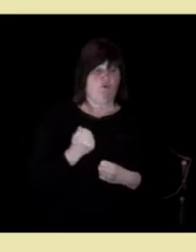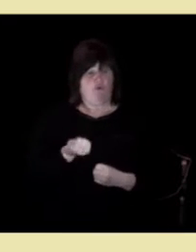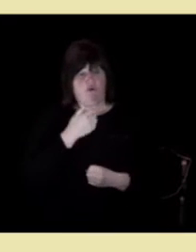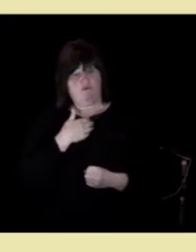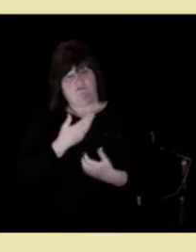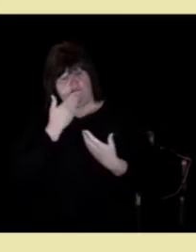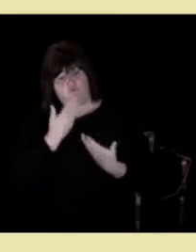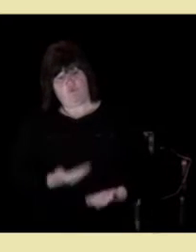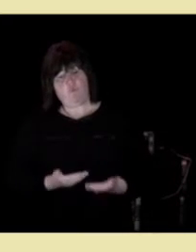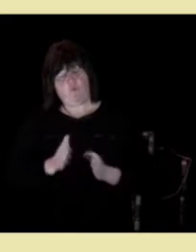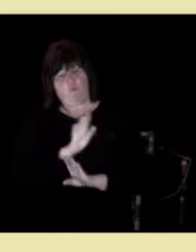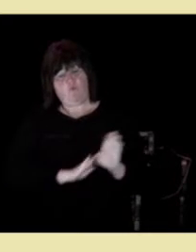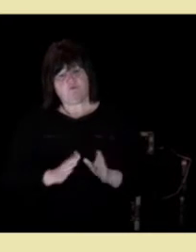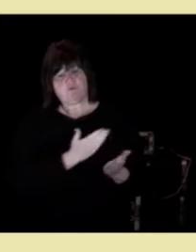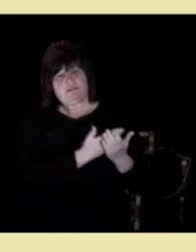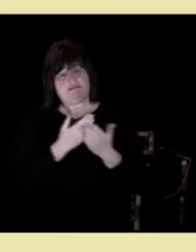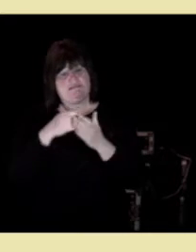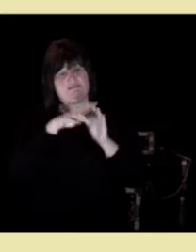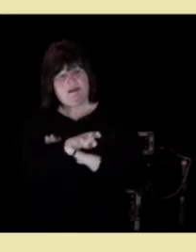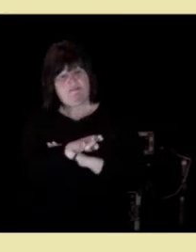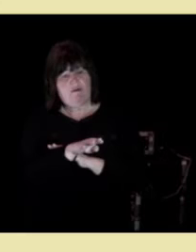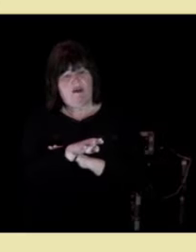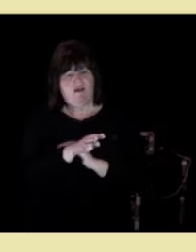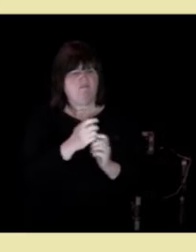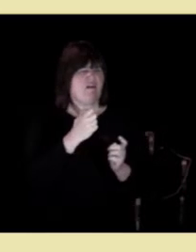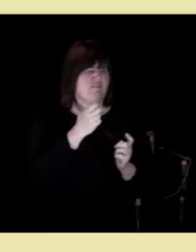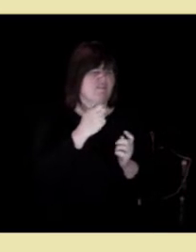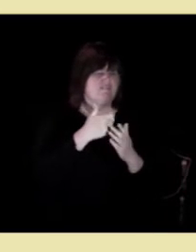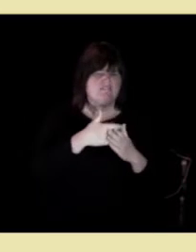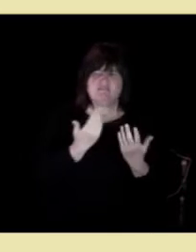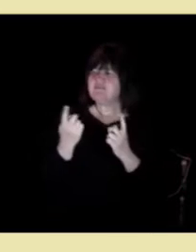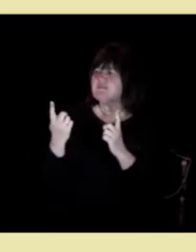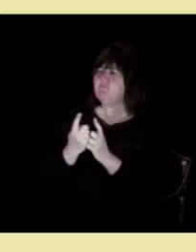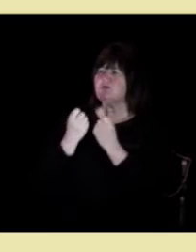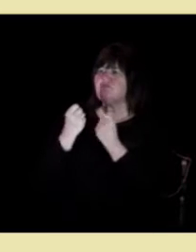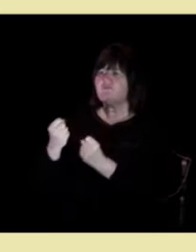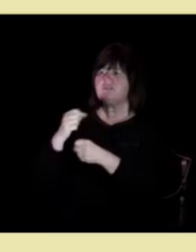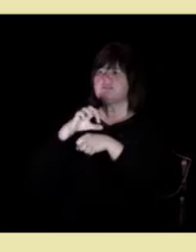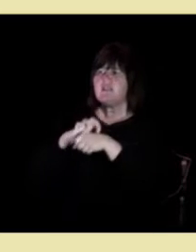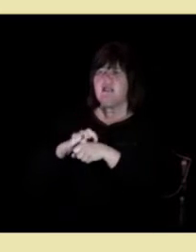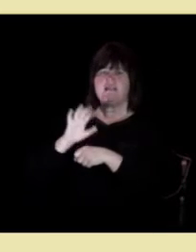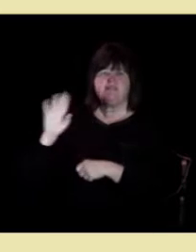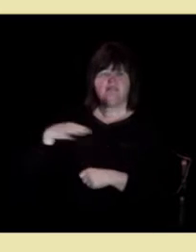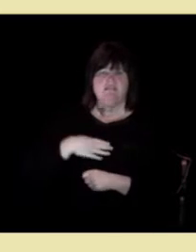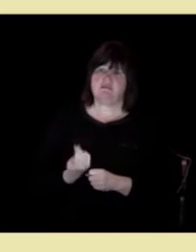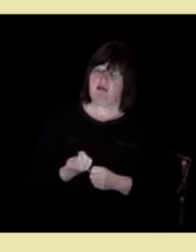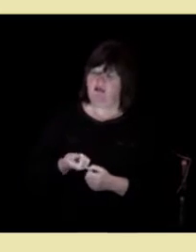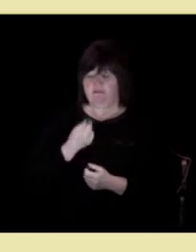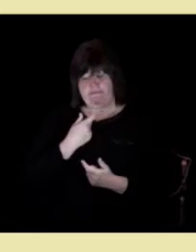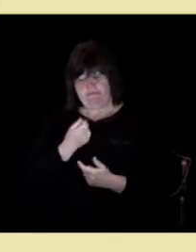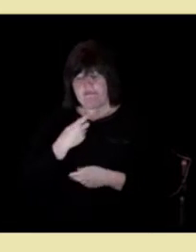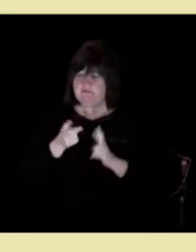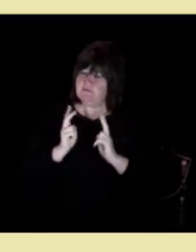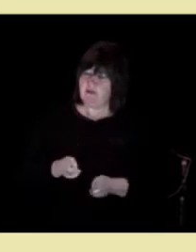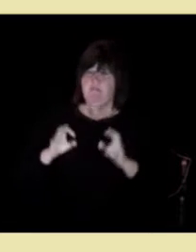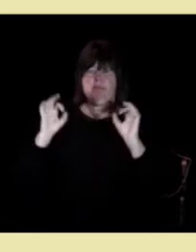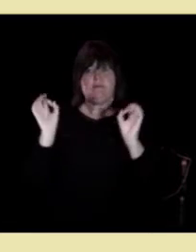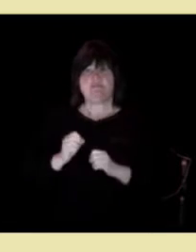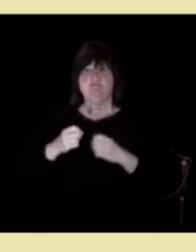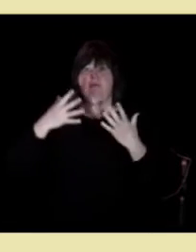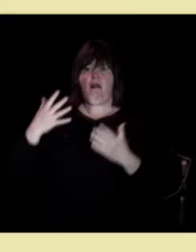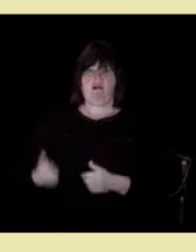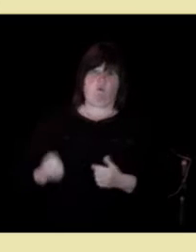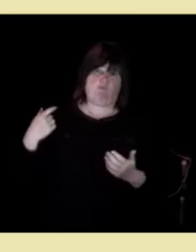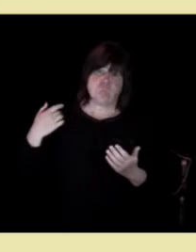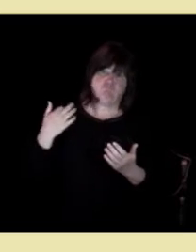men hun har knapt nok møtt fastlegen sin og har gått på de samme medisinerne i mange år. Mannen